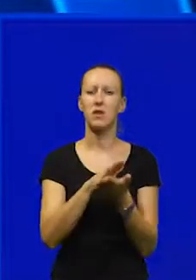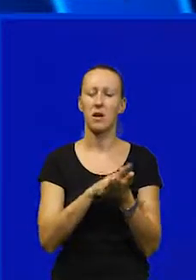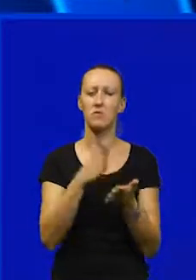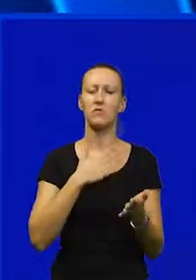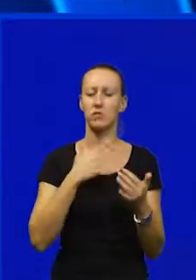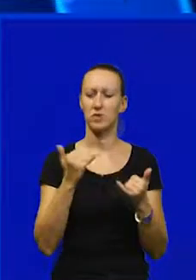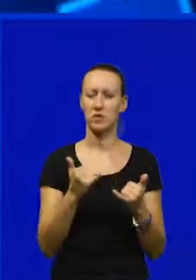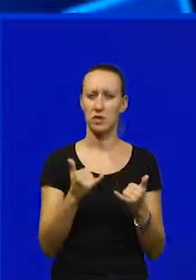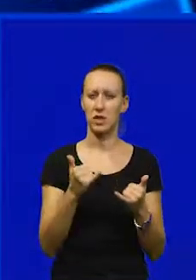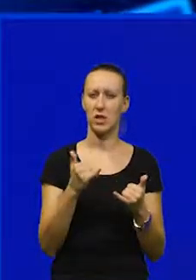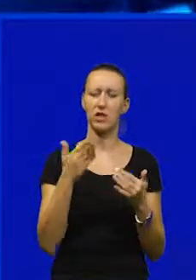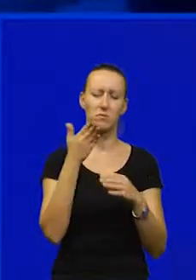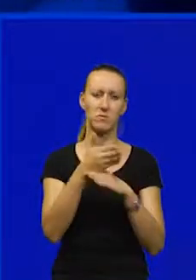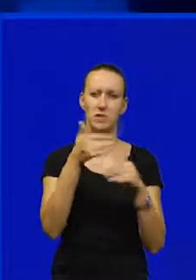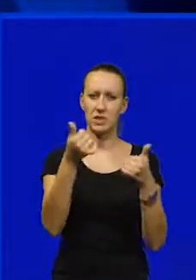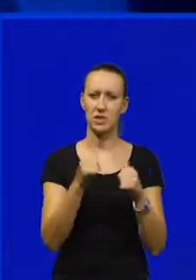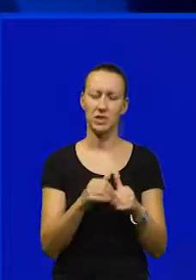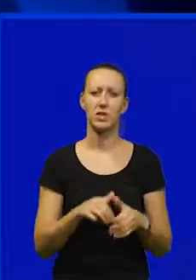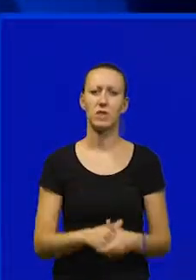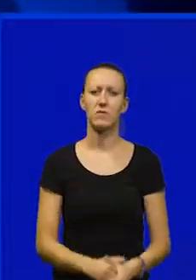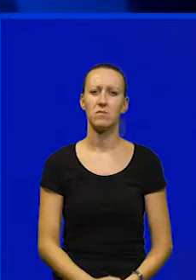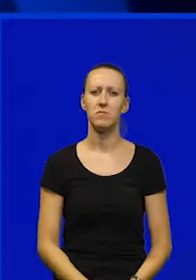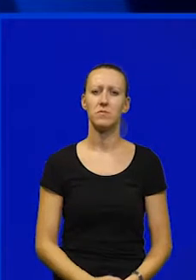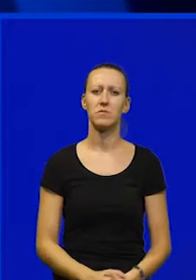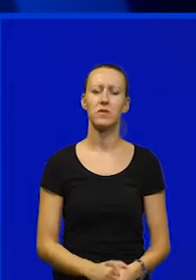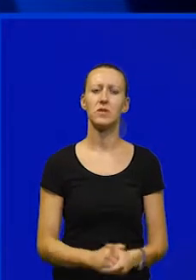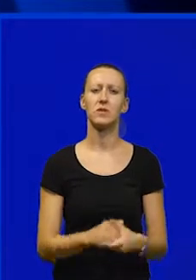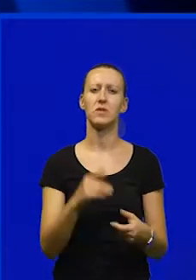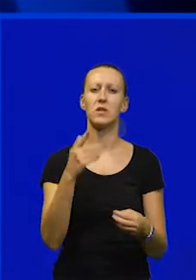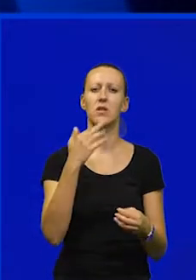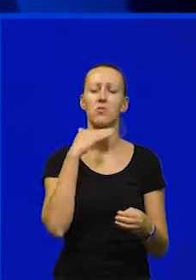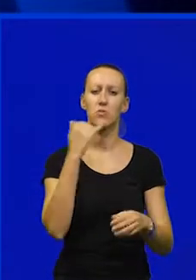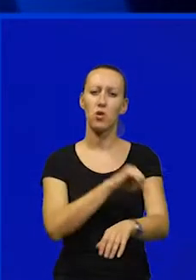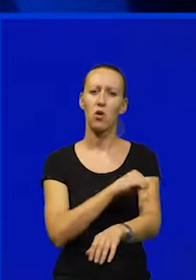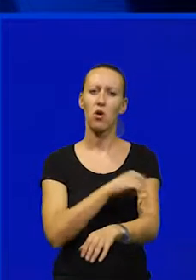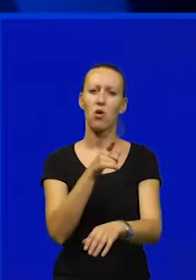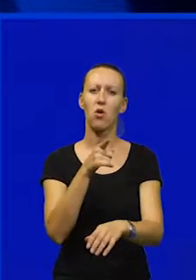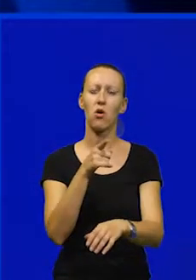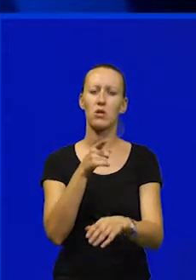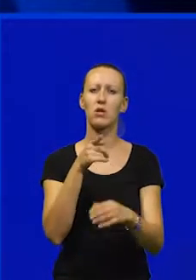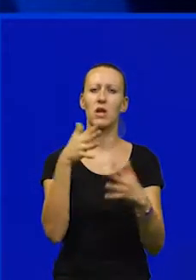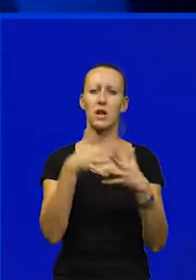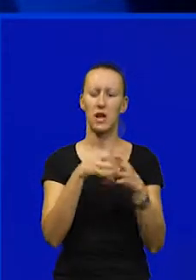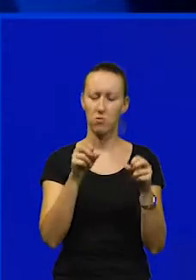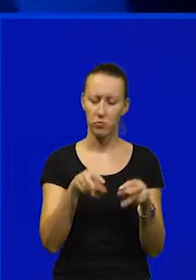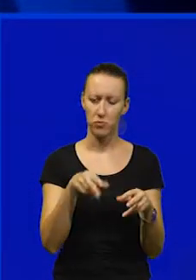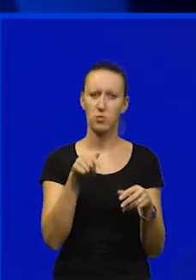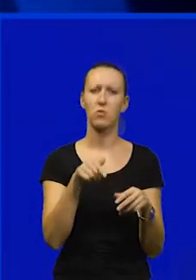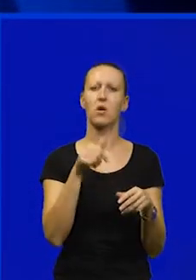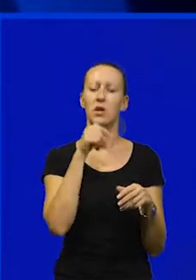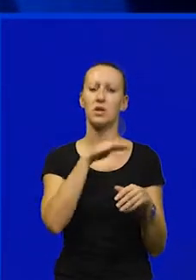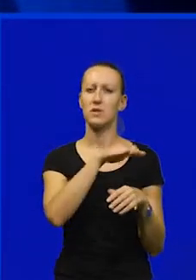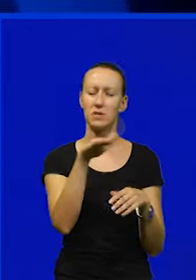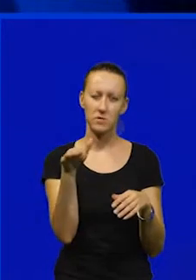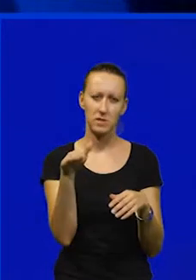svoj današnji posjet Istri. Ako abstrahiramo dugogodišnje težnje evo grada Pule a i